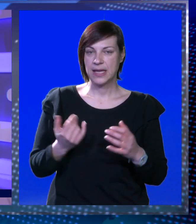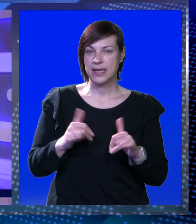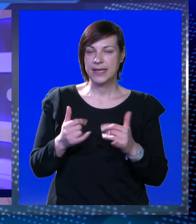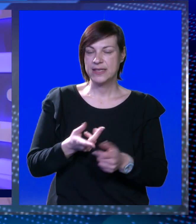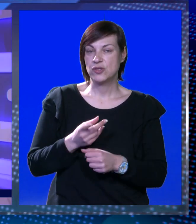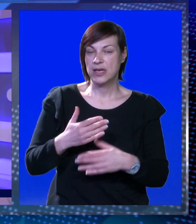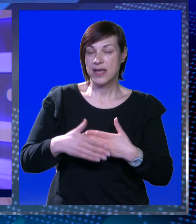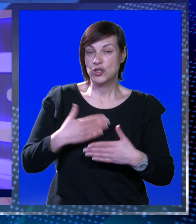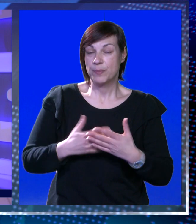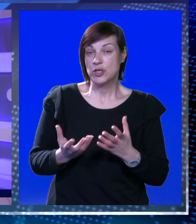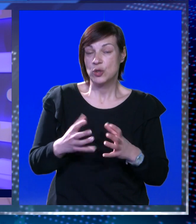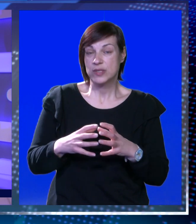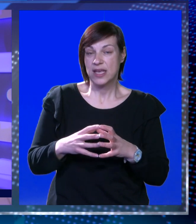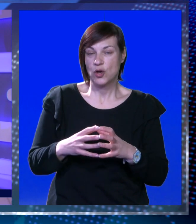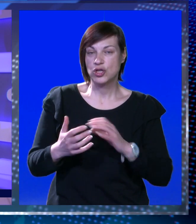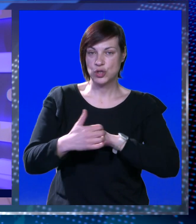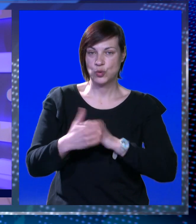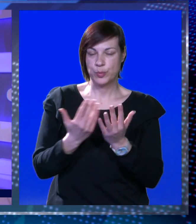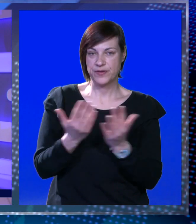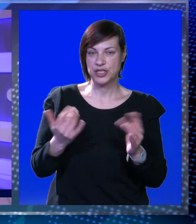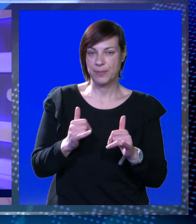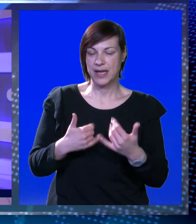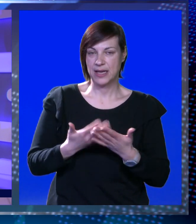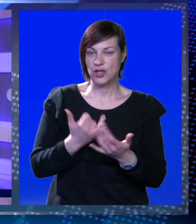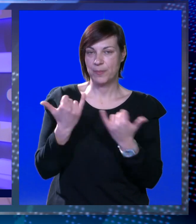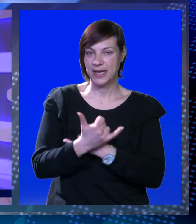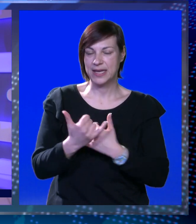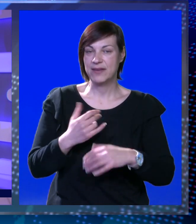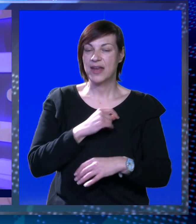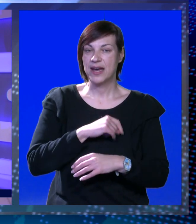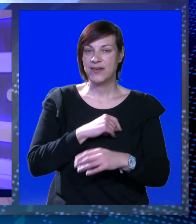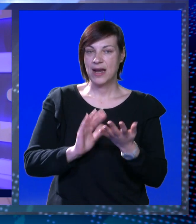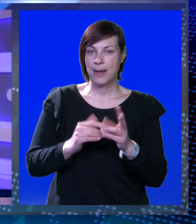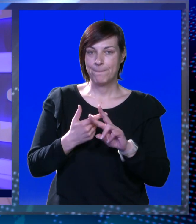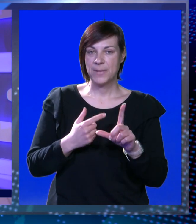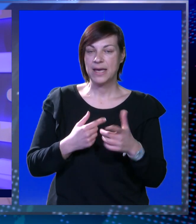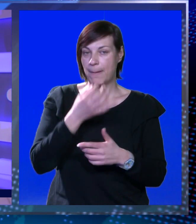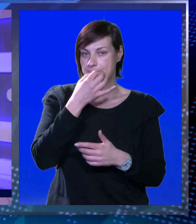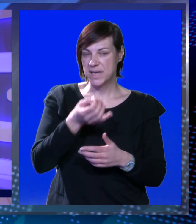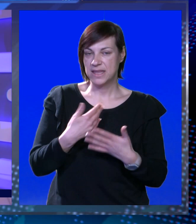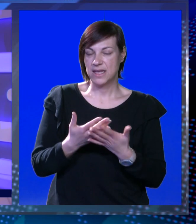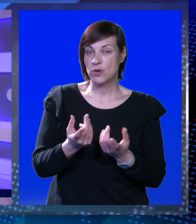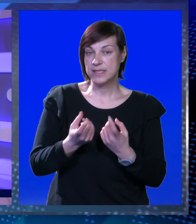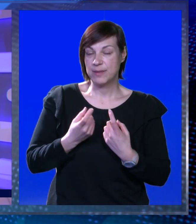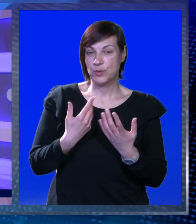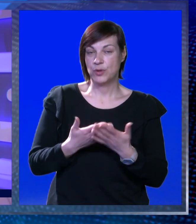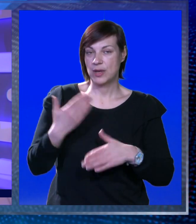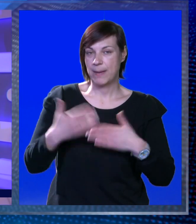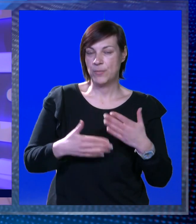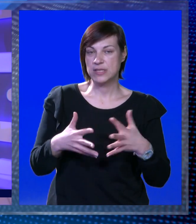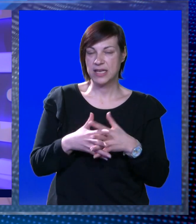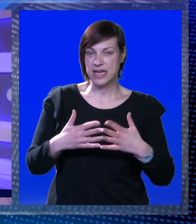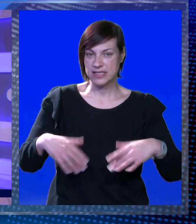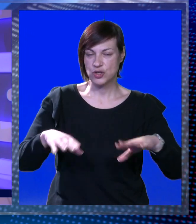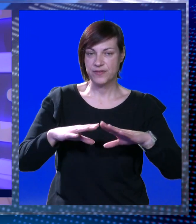Jesu li narušeni međuljudski odnosi u Dubrovačkim muzejima? Je li tome kriva ravnateljica Ivona Mihal? Pitanje je koje se potegnulo na